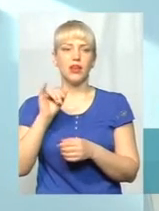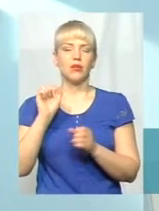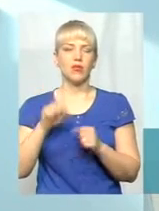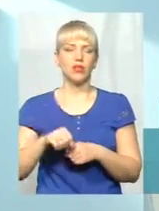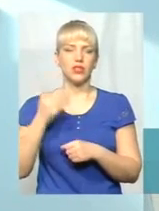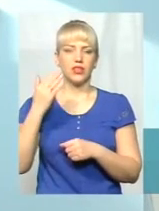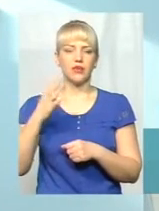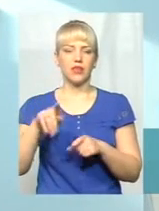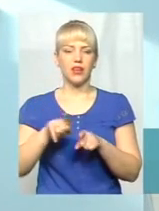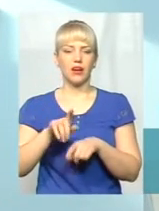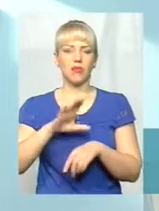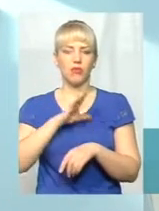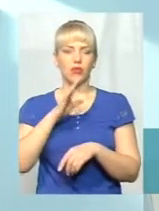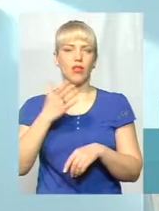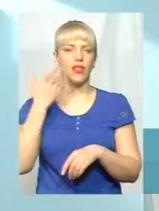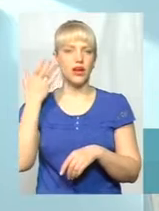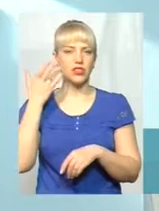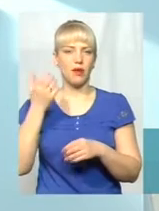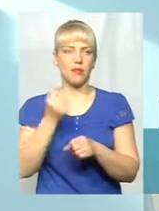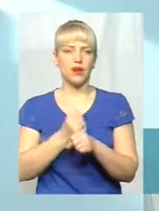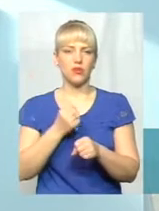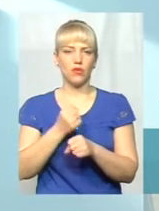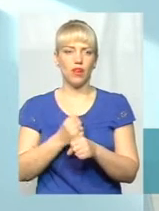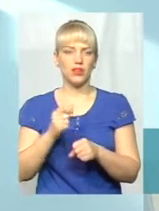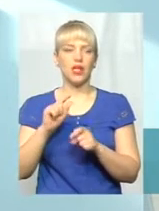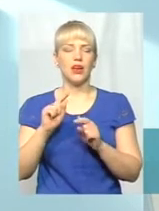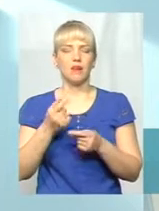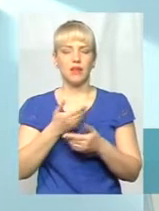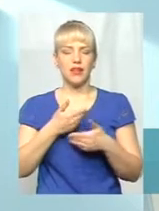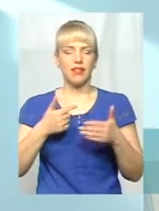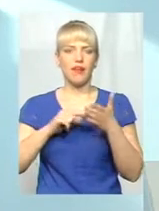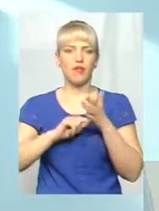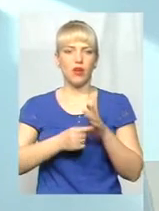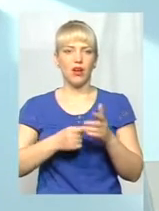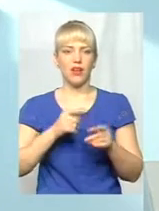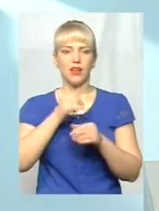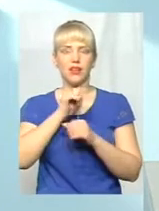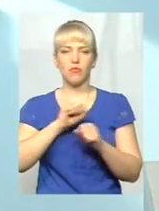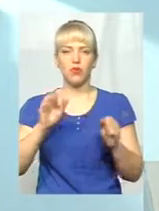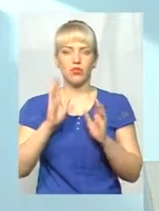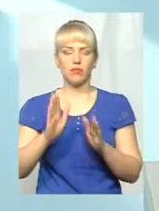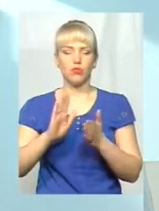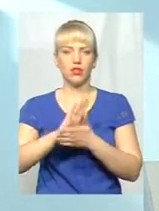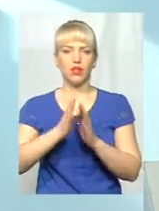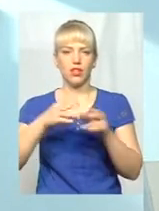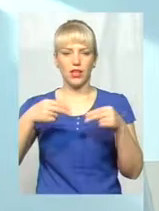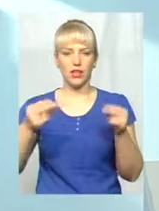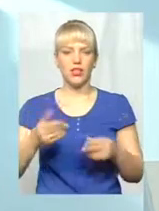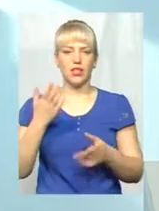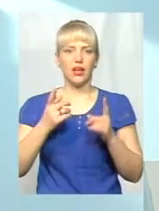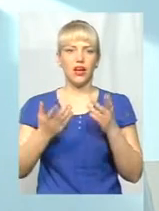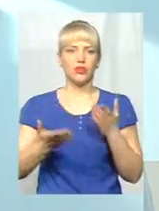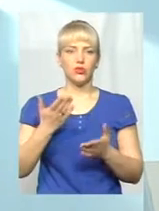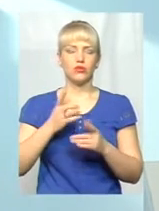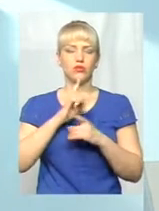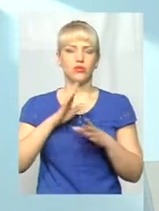так і було легше працювати, але ми наполягали тому, що не можна буде заключити декларації, якщо не буде ні ліцензії, не